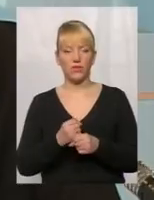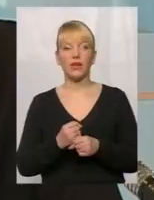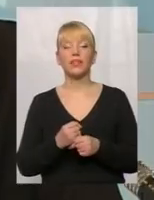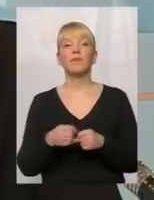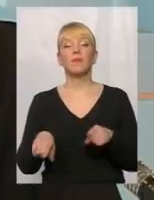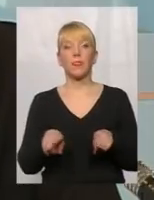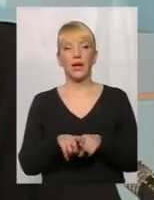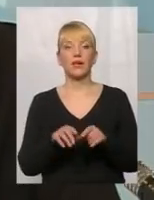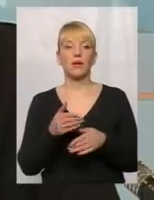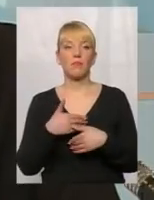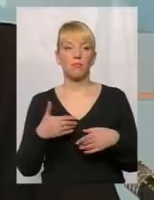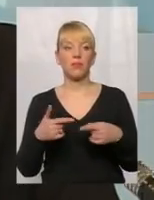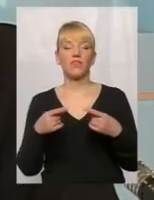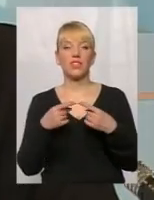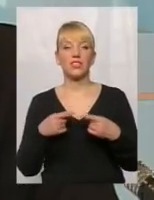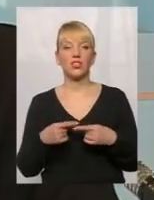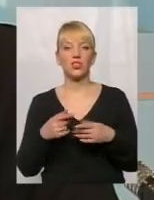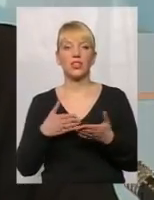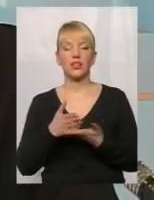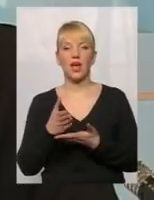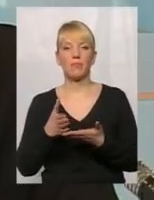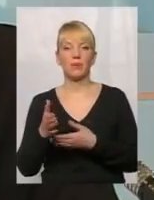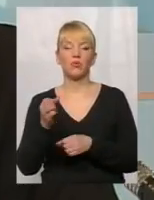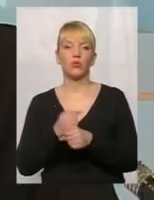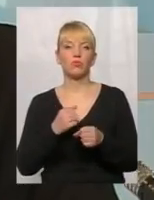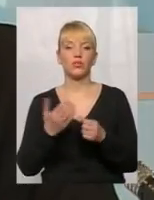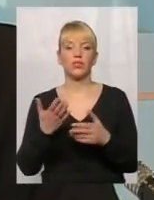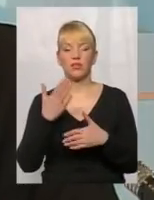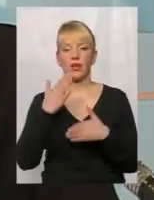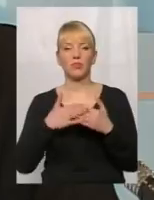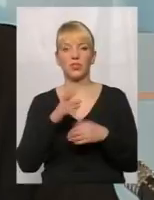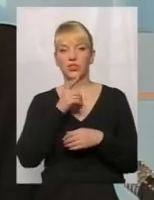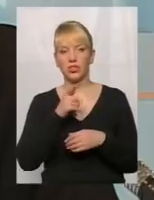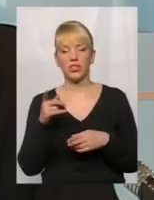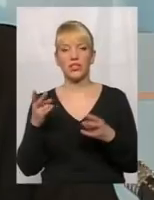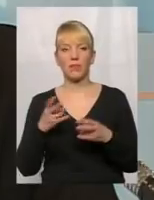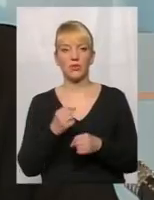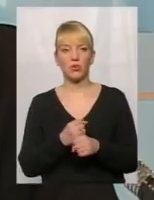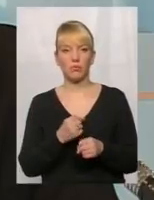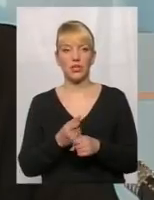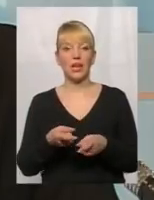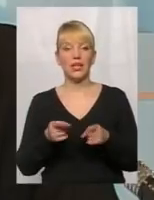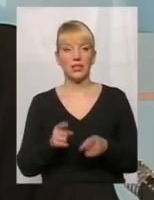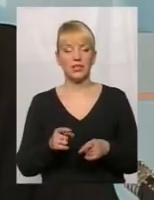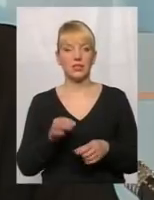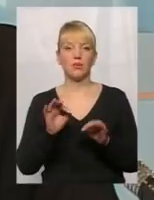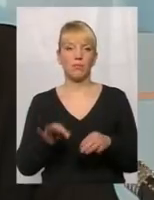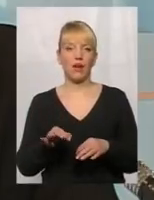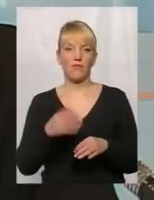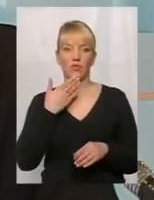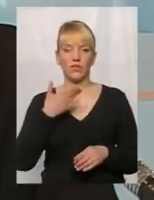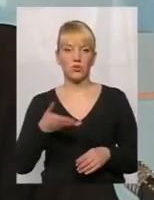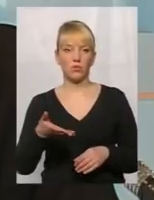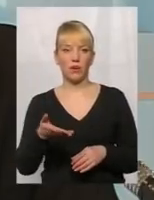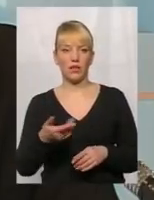таким чином ми визначили ті напрямки роботи, які в ближайший час необхідно зробити. І дійсно, правильно виступала